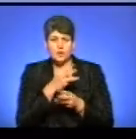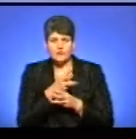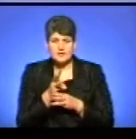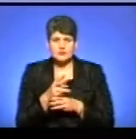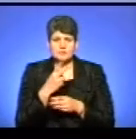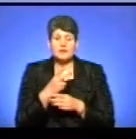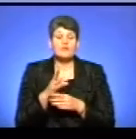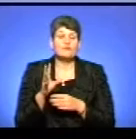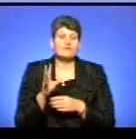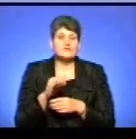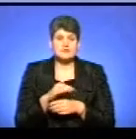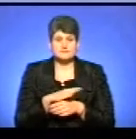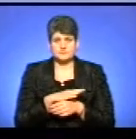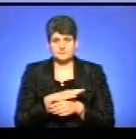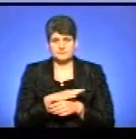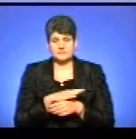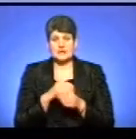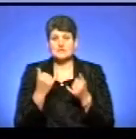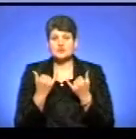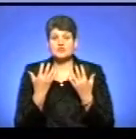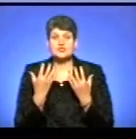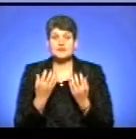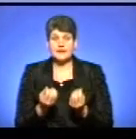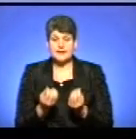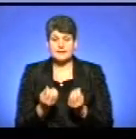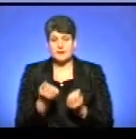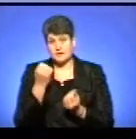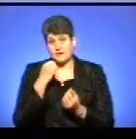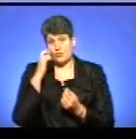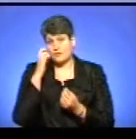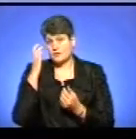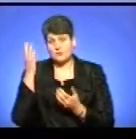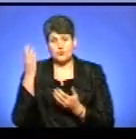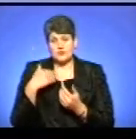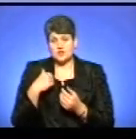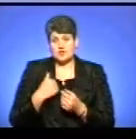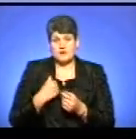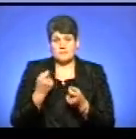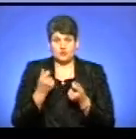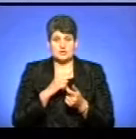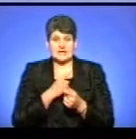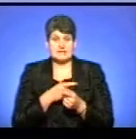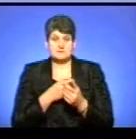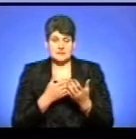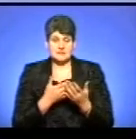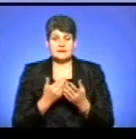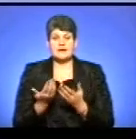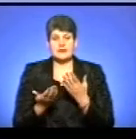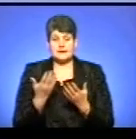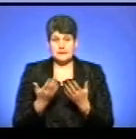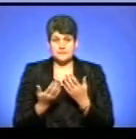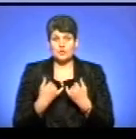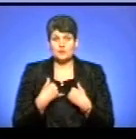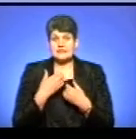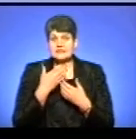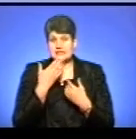коптери, ну, було все. На сьогоднішній день, дякувати Богу, наша армія трошки зміцніла. Але все ж таки, в